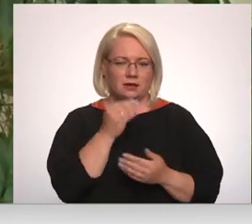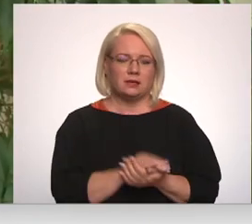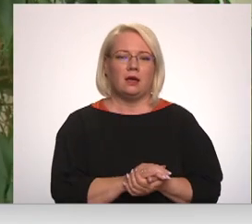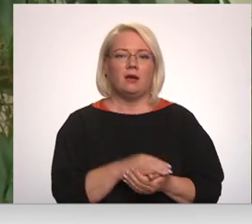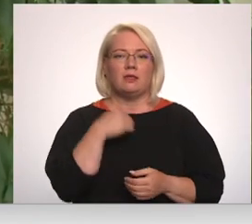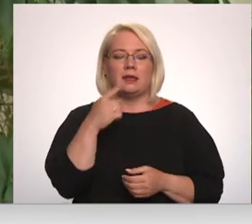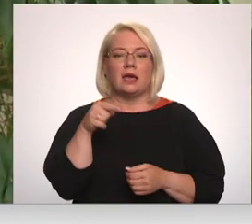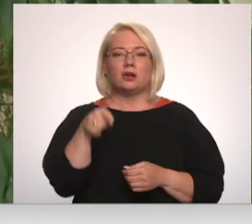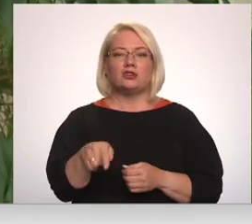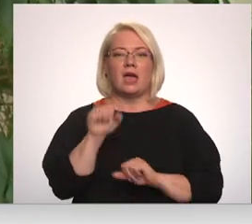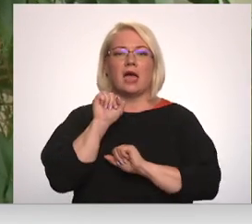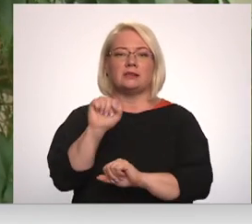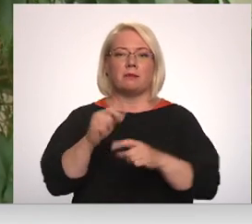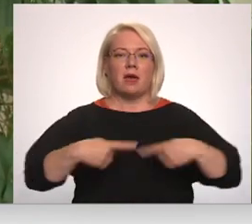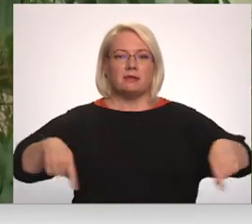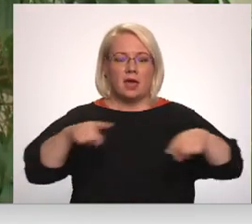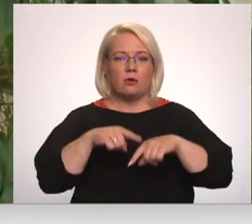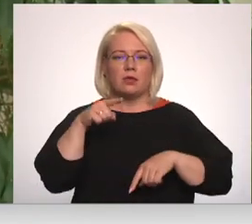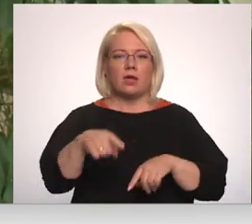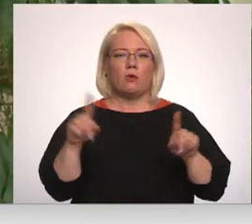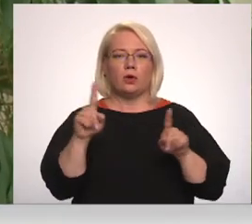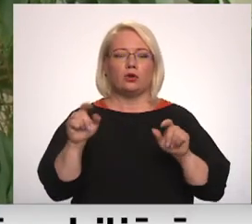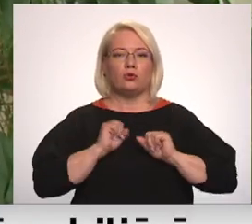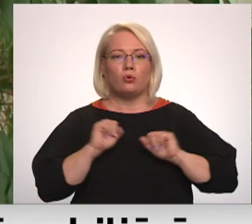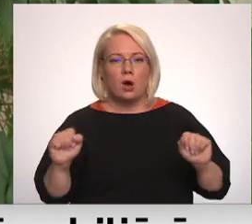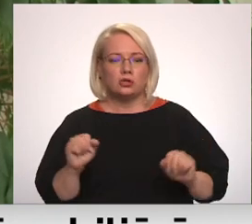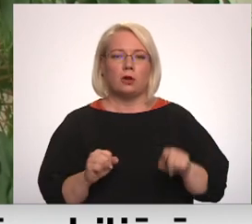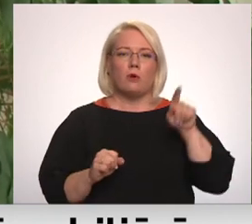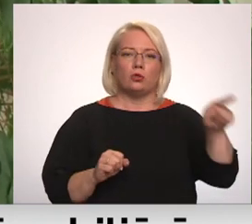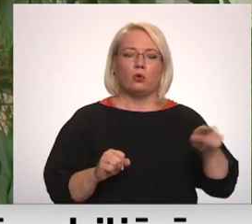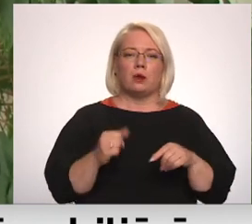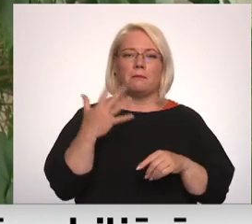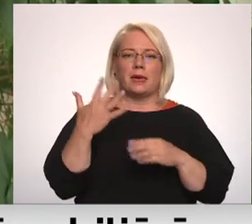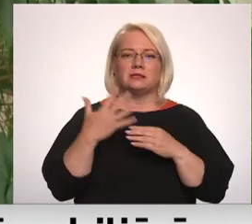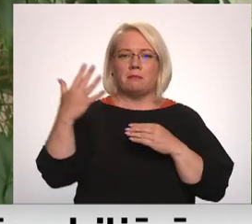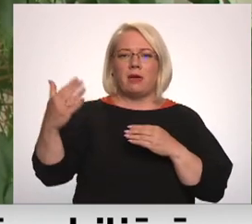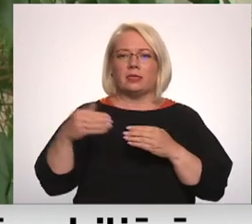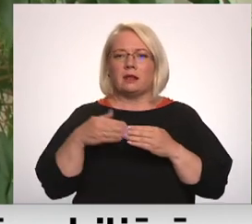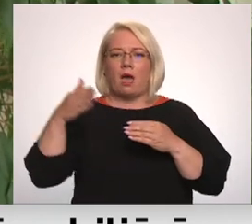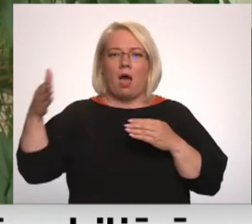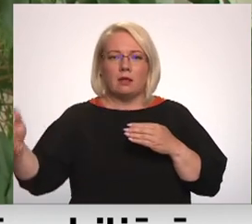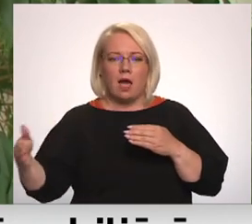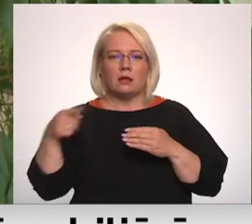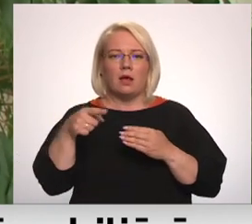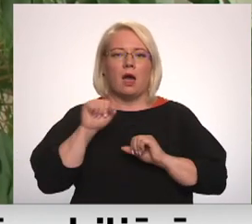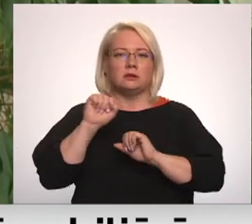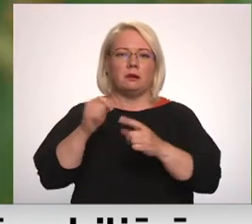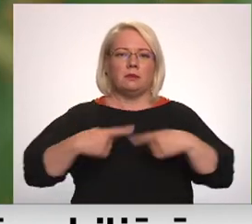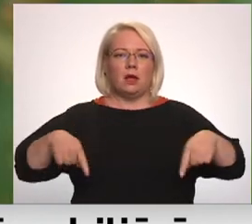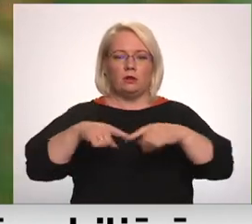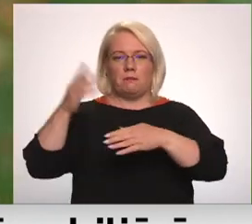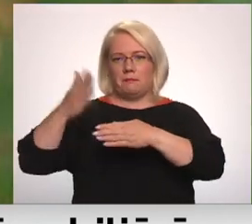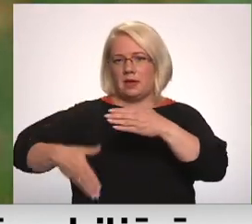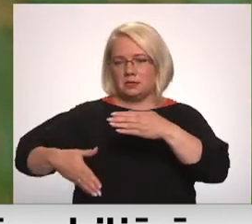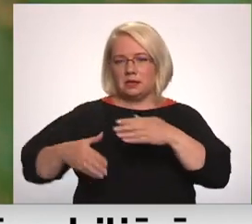aizsargājumā teritorija, tev šeit ir drošīgi, savukārt tur tieši 5 metrus tālāk šī aizsargājumā teritorija beidzās.